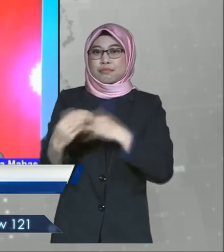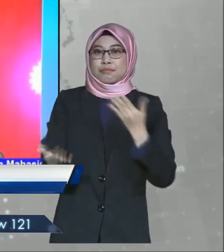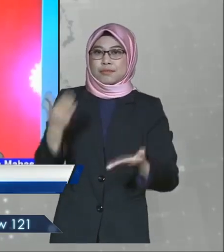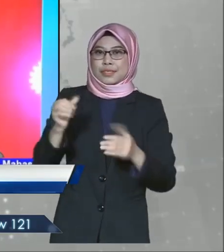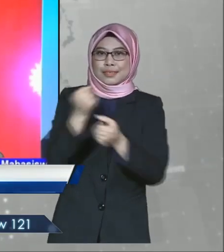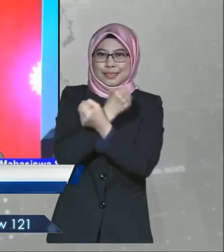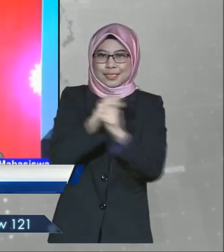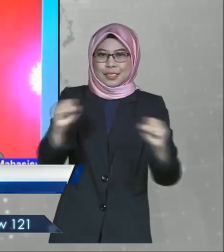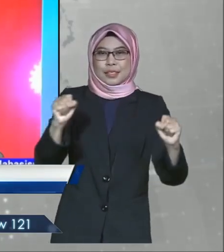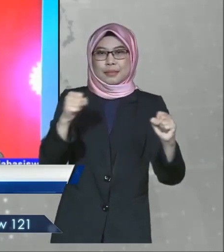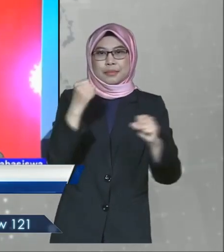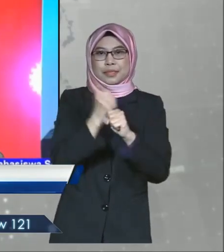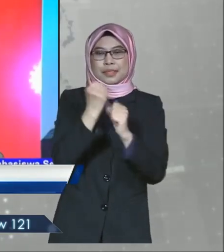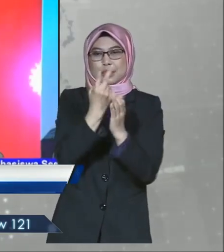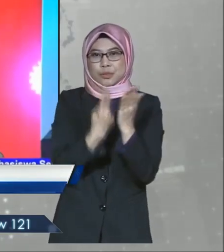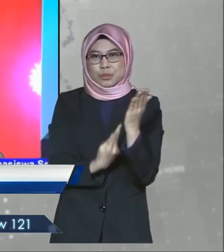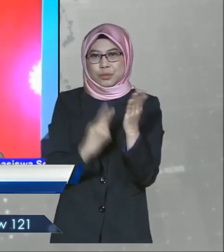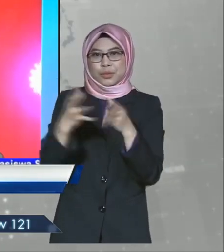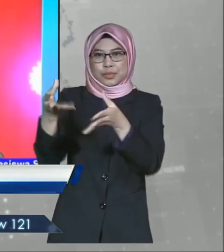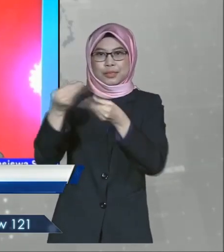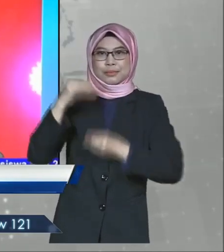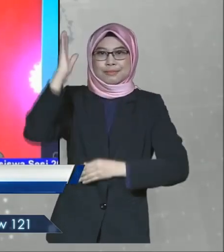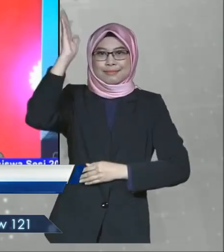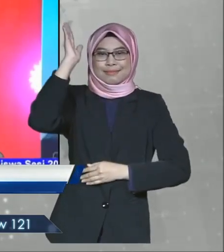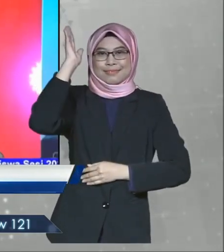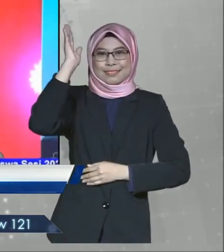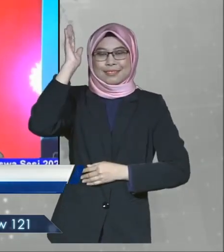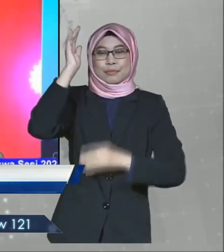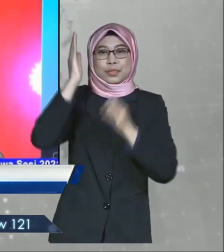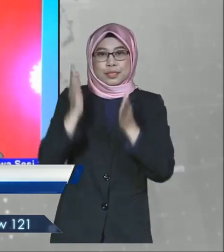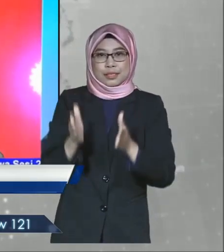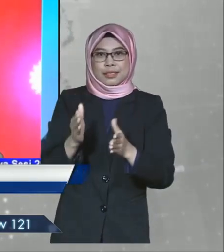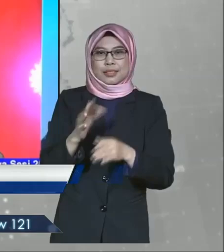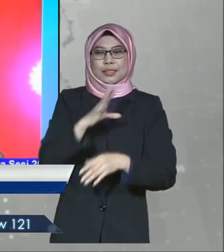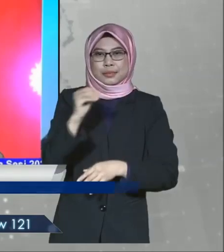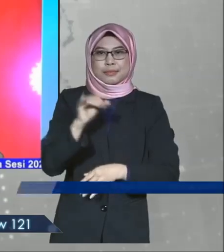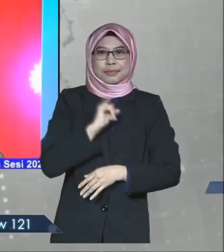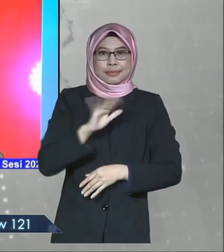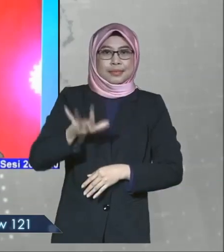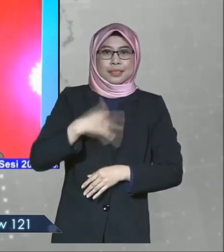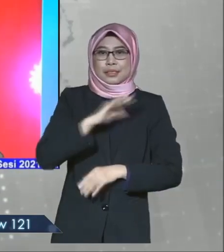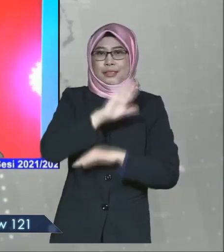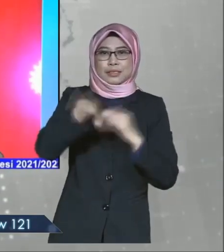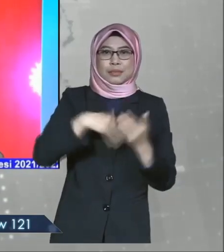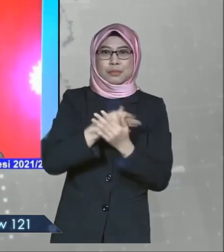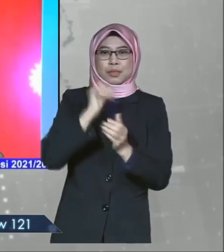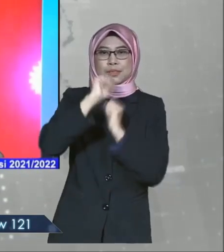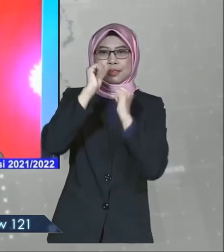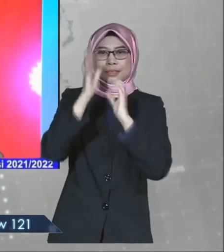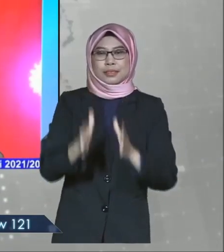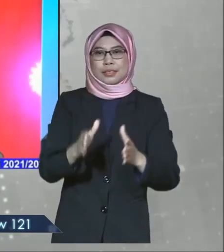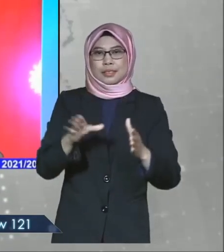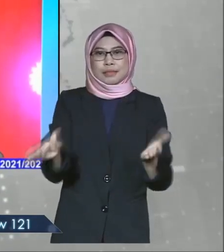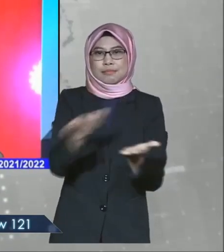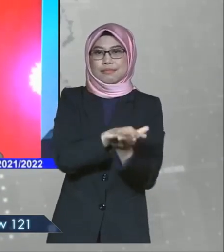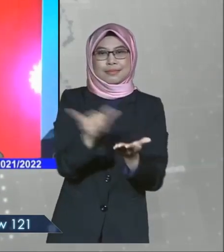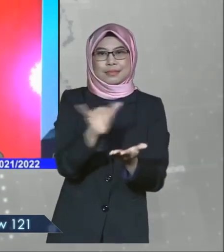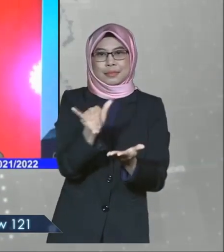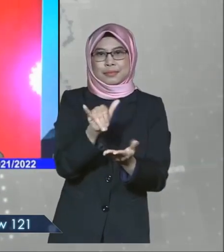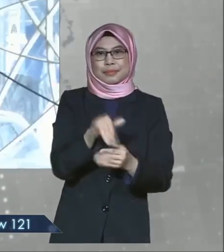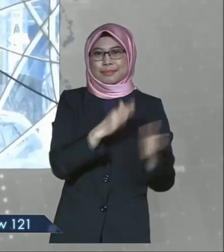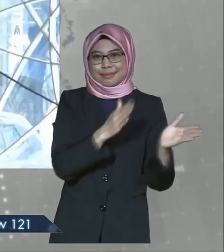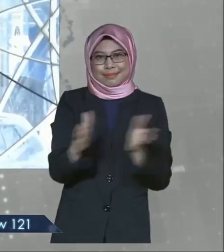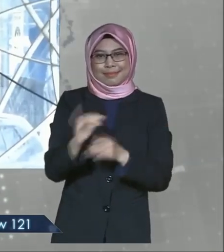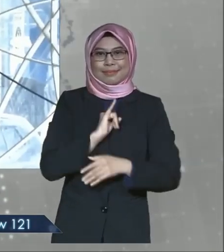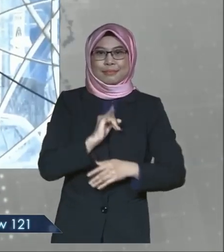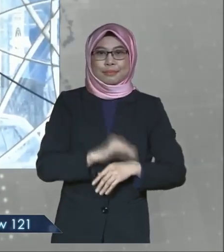siapkan assignment yang diberi oleh saya punya lecturer. So memang saya rasa semua atlet pun buat benda yang sama juga. So itulah planning saya.